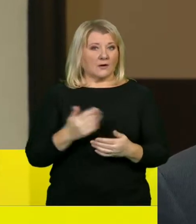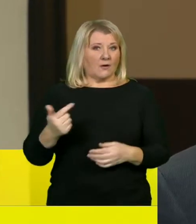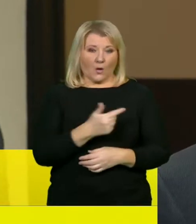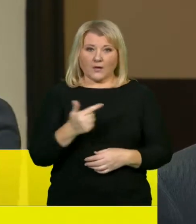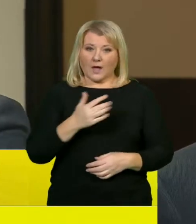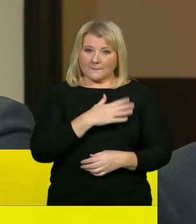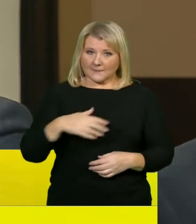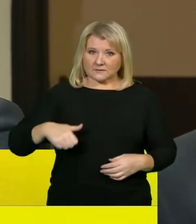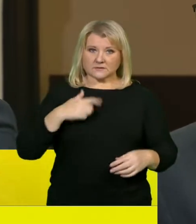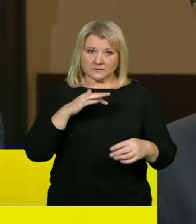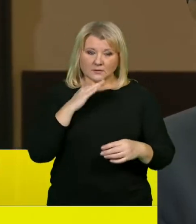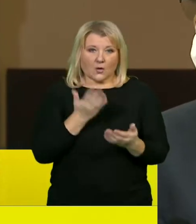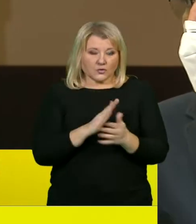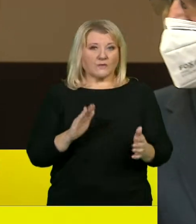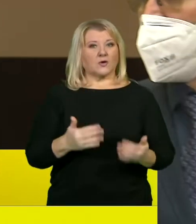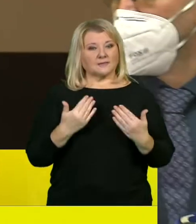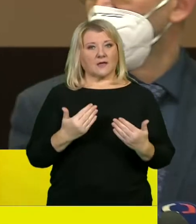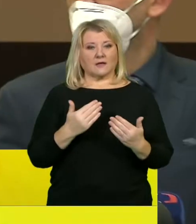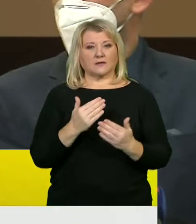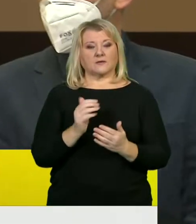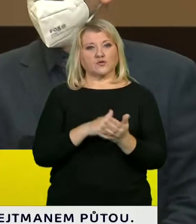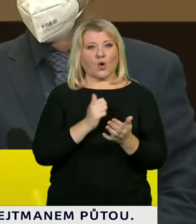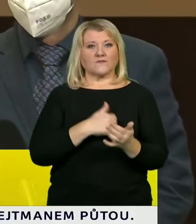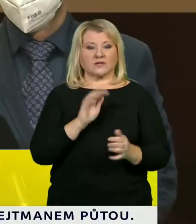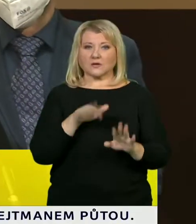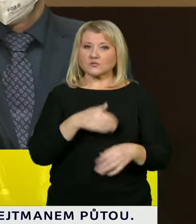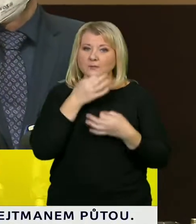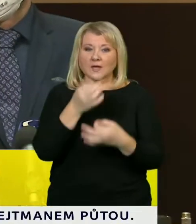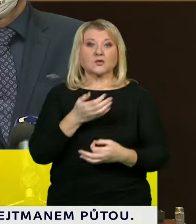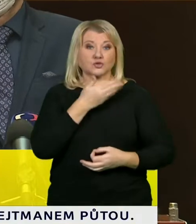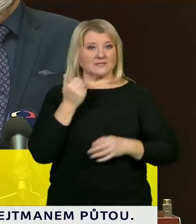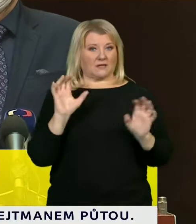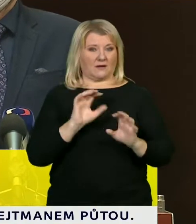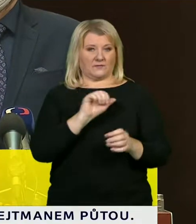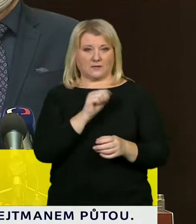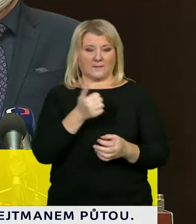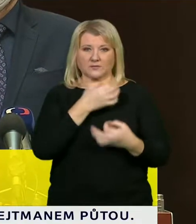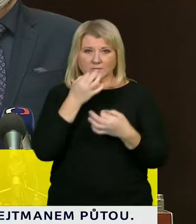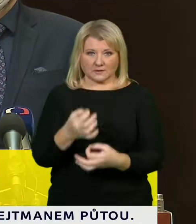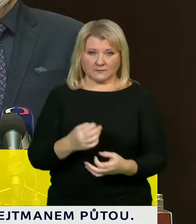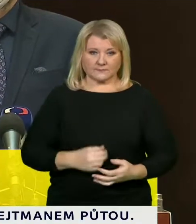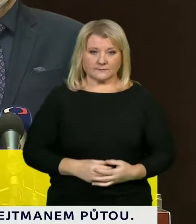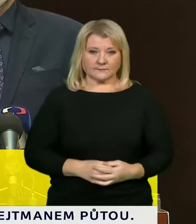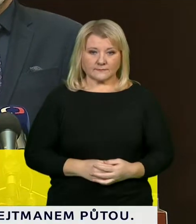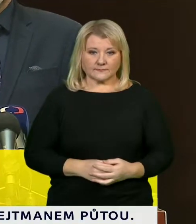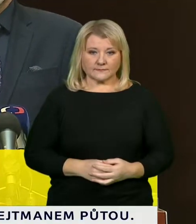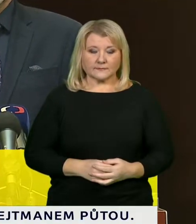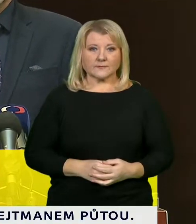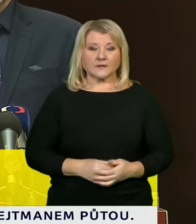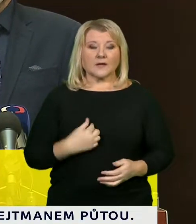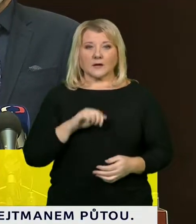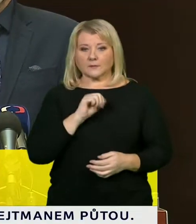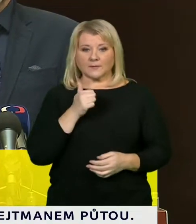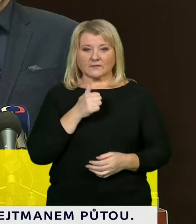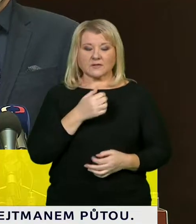pánů ministru, já také děkuji a nyní už je samozřejmě prostor pro novinářské dotazy, Česká televize. Hláha Vankalová, Česká televize, můj první dotaz